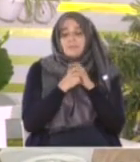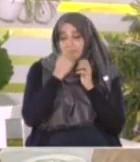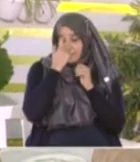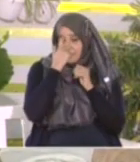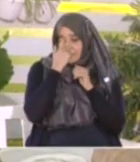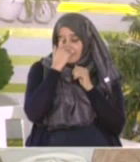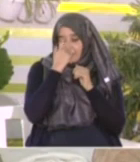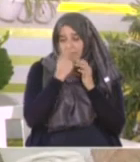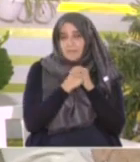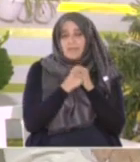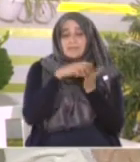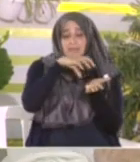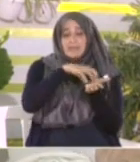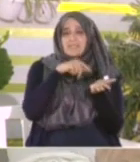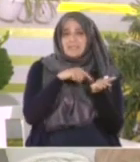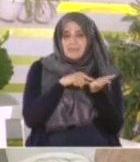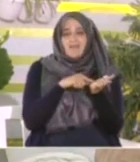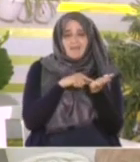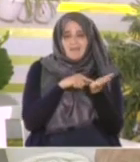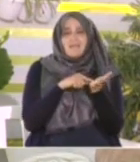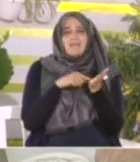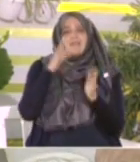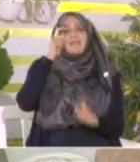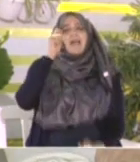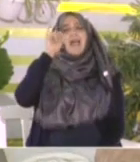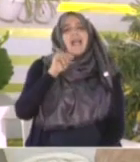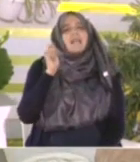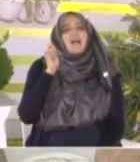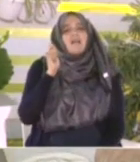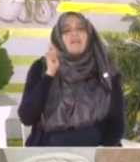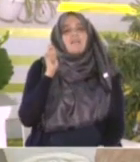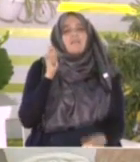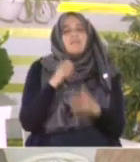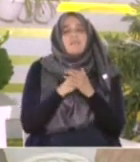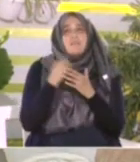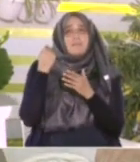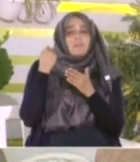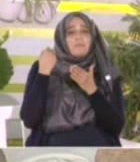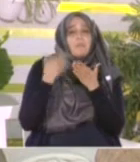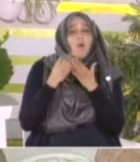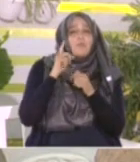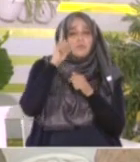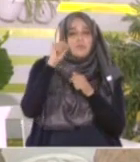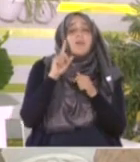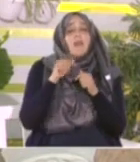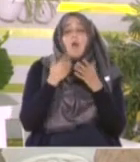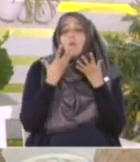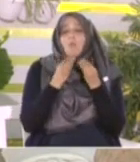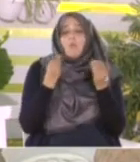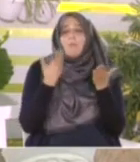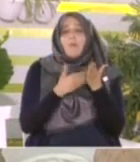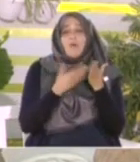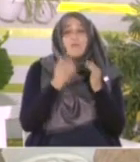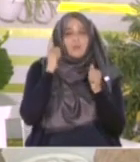هو آية من آيات الله عز وجل بل فيه آيات كما قال ربنا عز